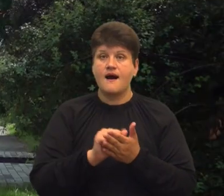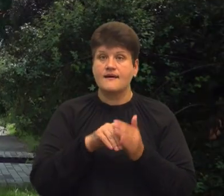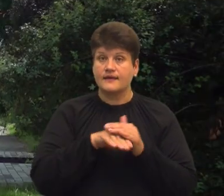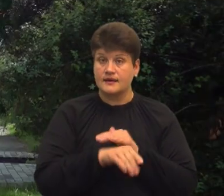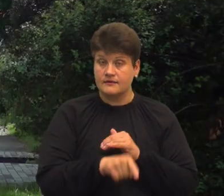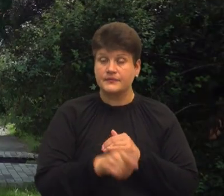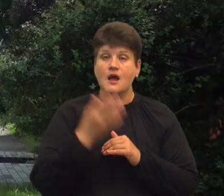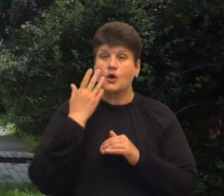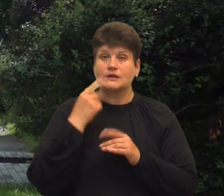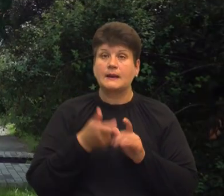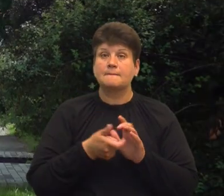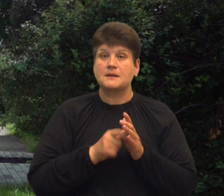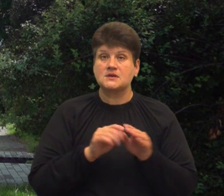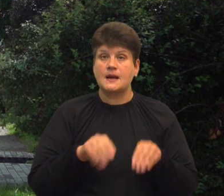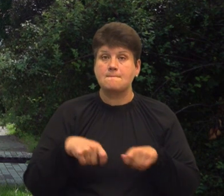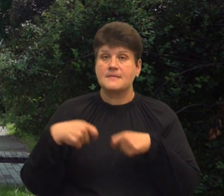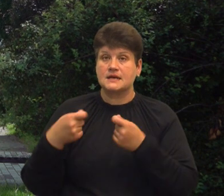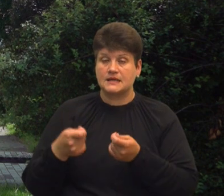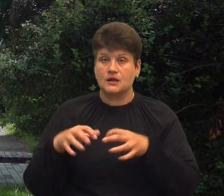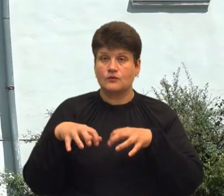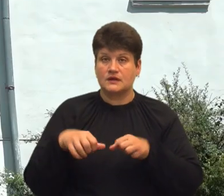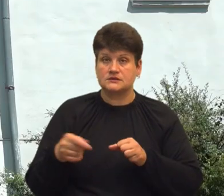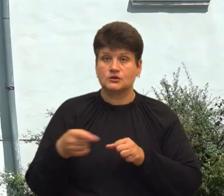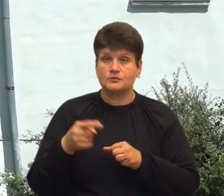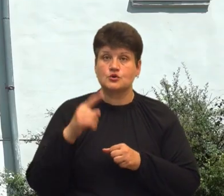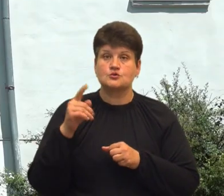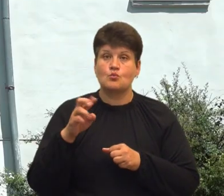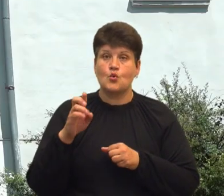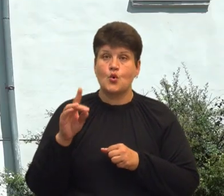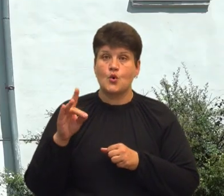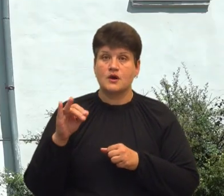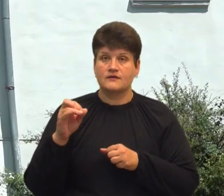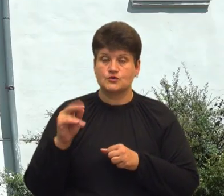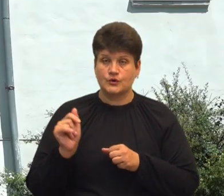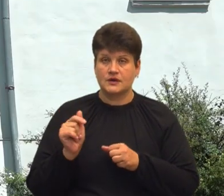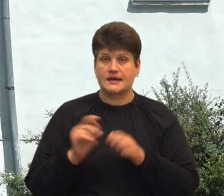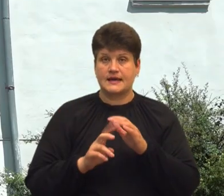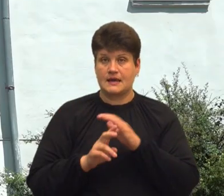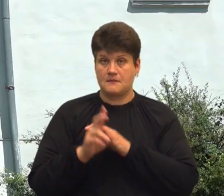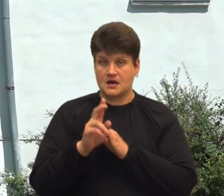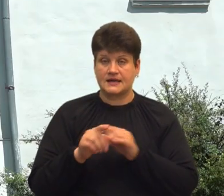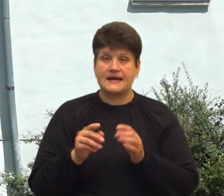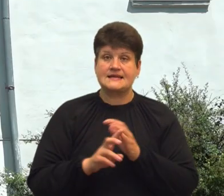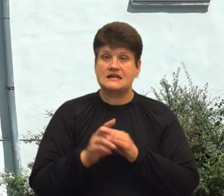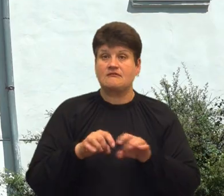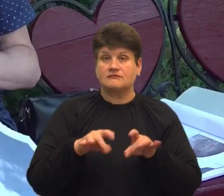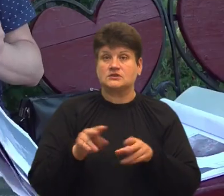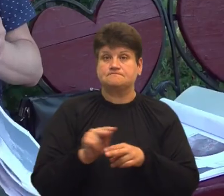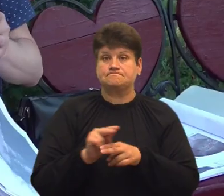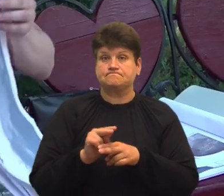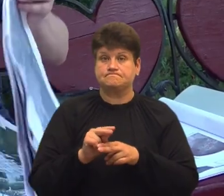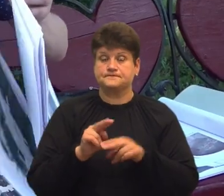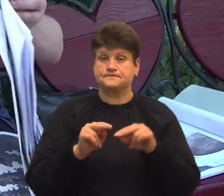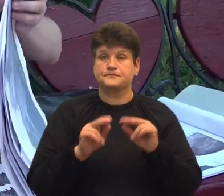як приміщення передали у власність Тернопільсько-зборівської архієпархії, церква вирішила його відреставрувати Розробник проєкту